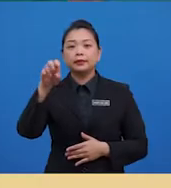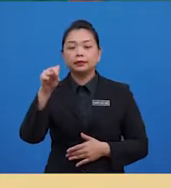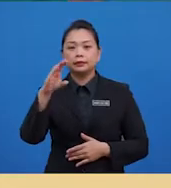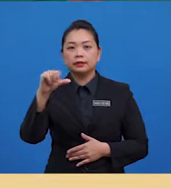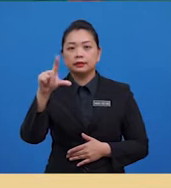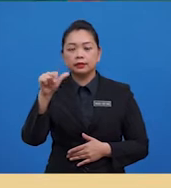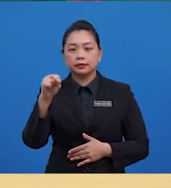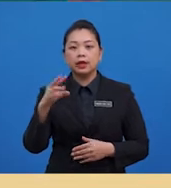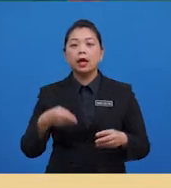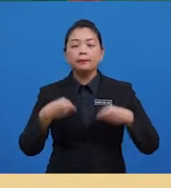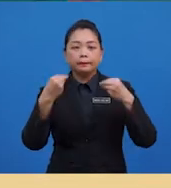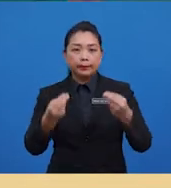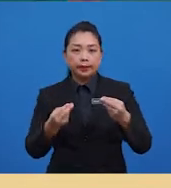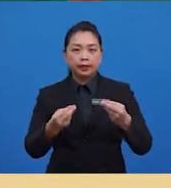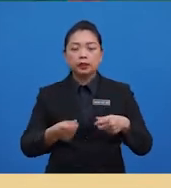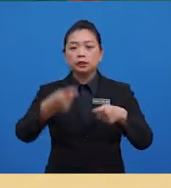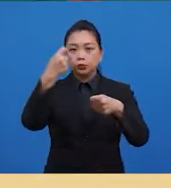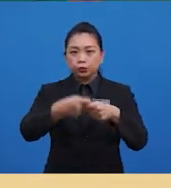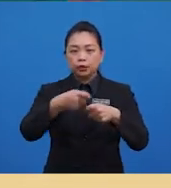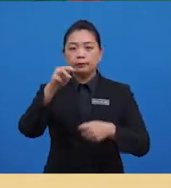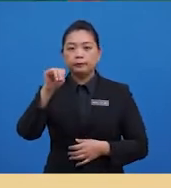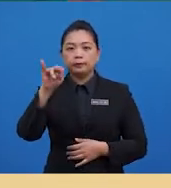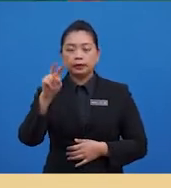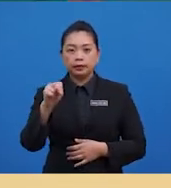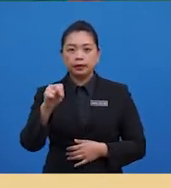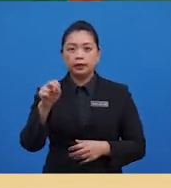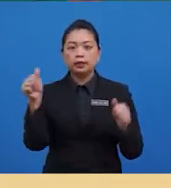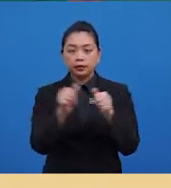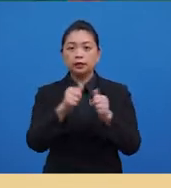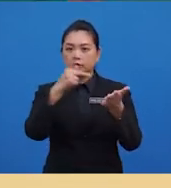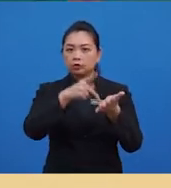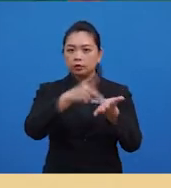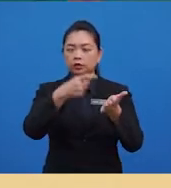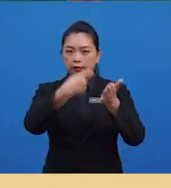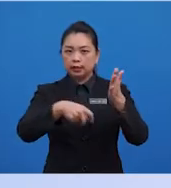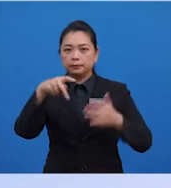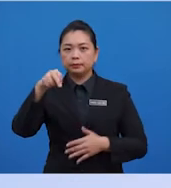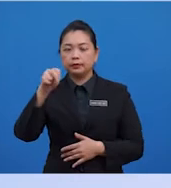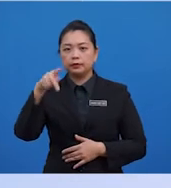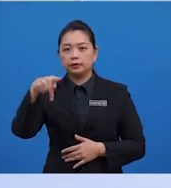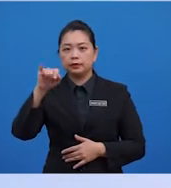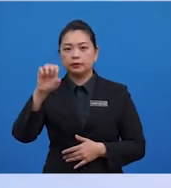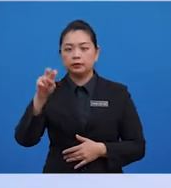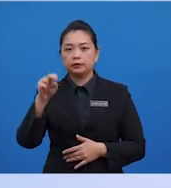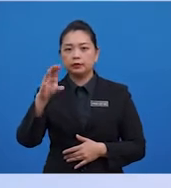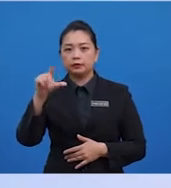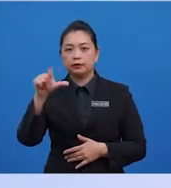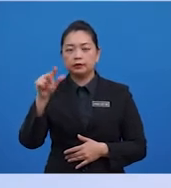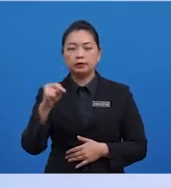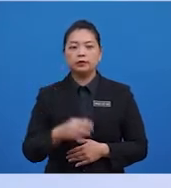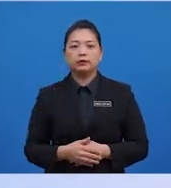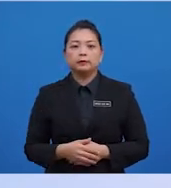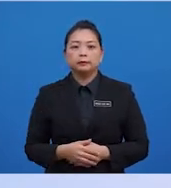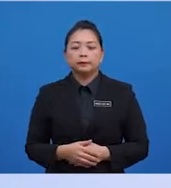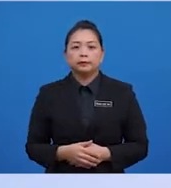Bagi menentukan min dengan mengambil kira nilai pencelan, jumlah nilai cerapan